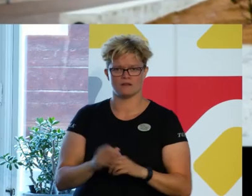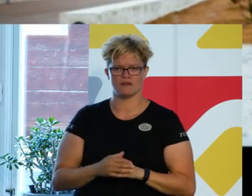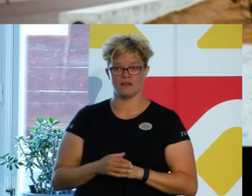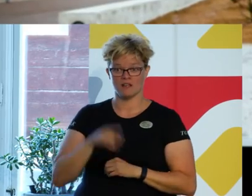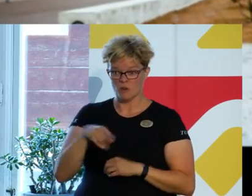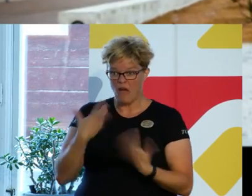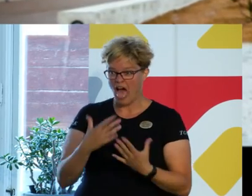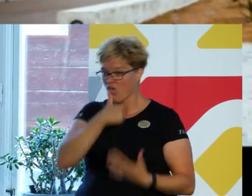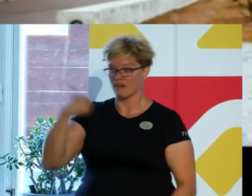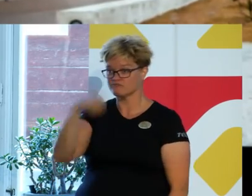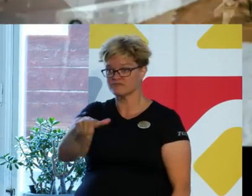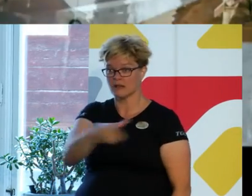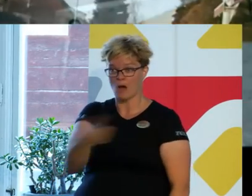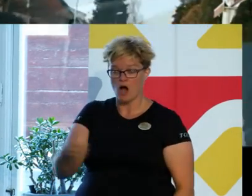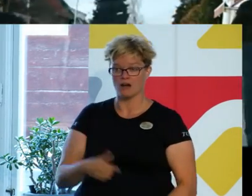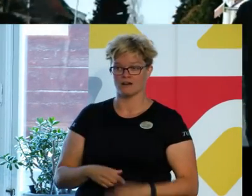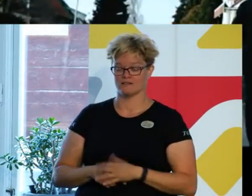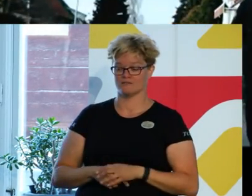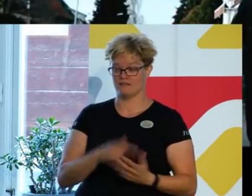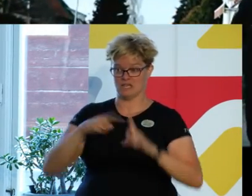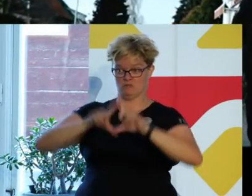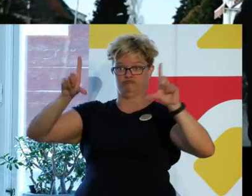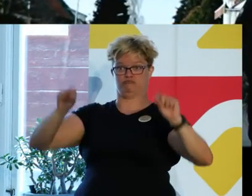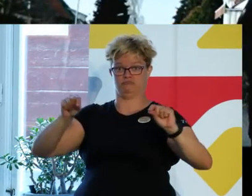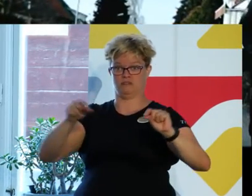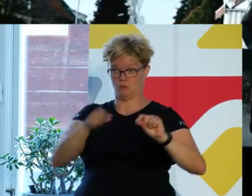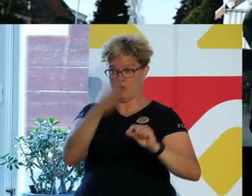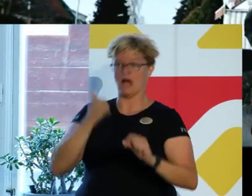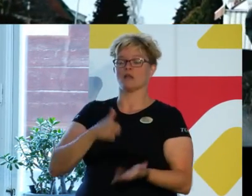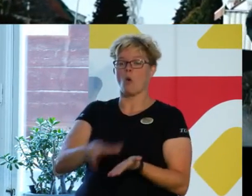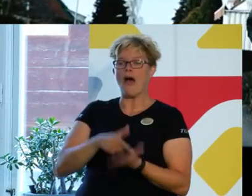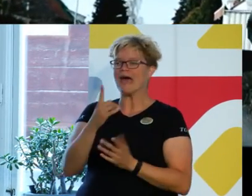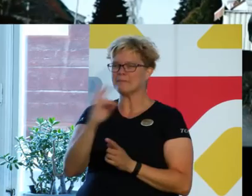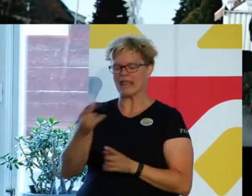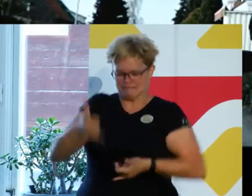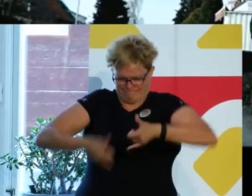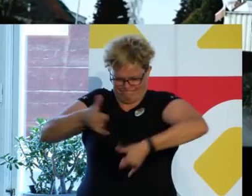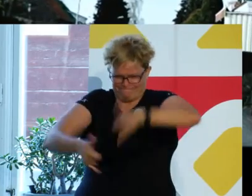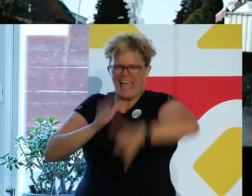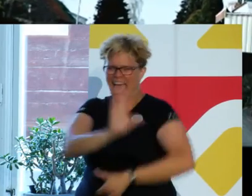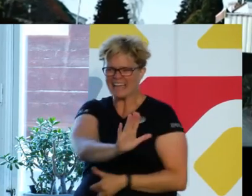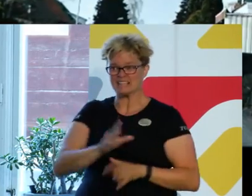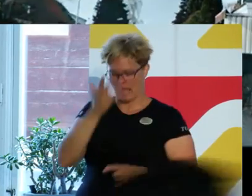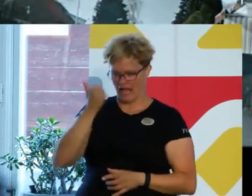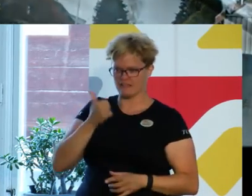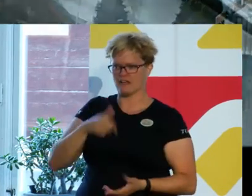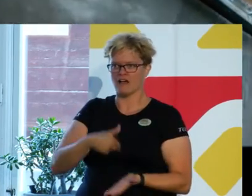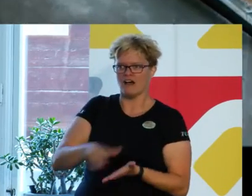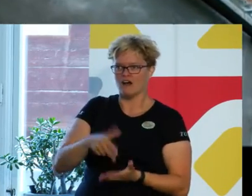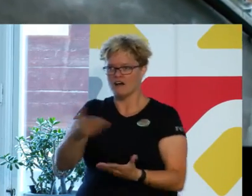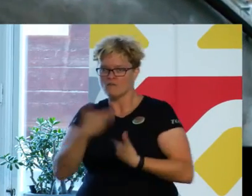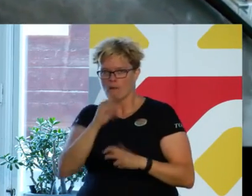Är du en etikett? Är vi skyltar? Kan du gå en mil i hennes klackar? Kan du stylta och få